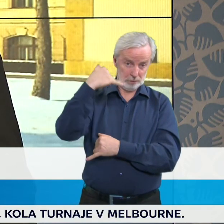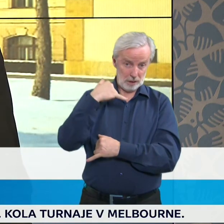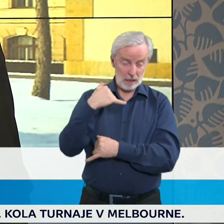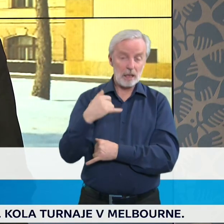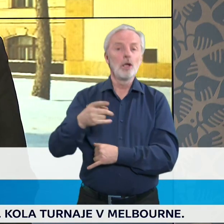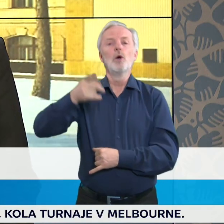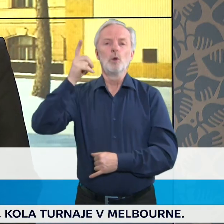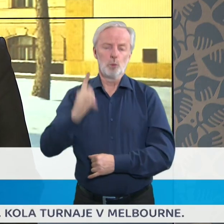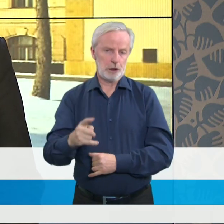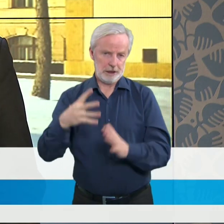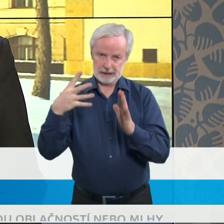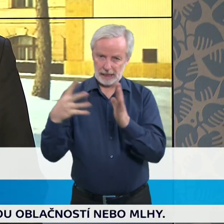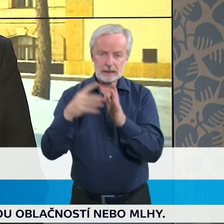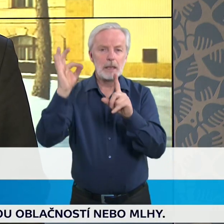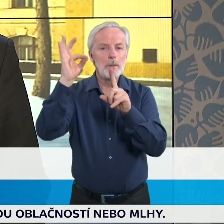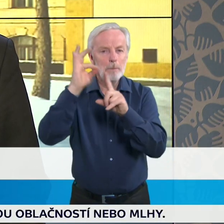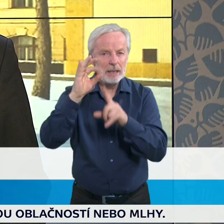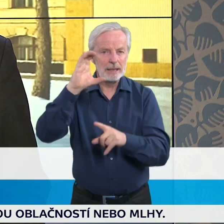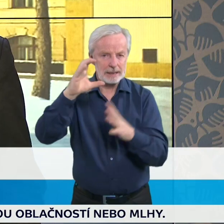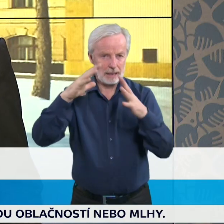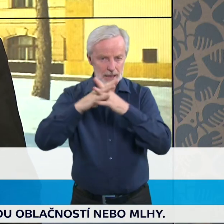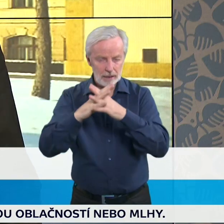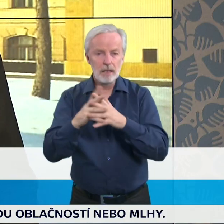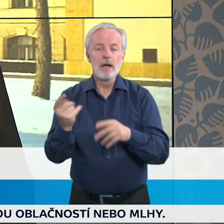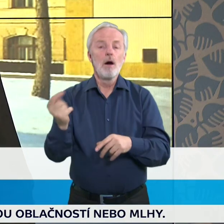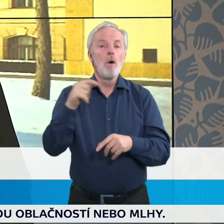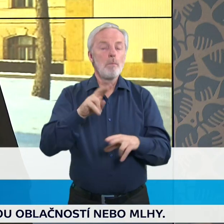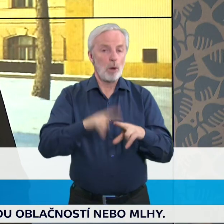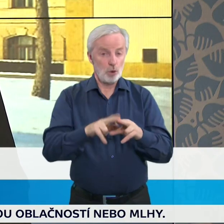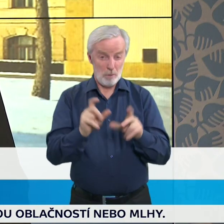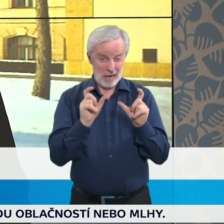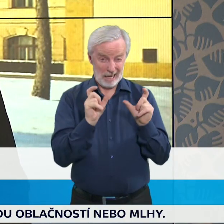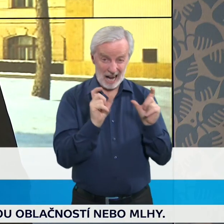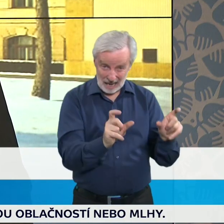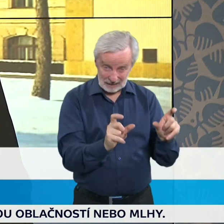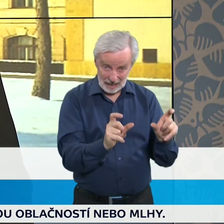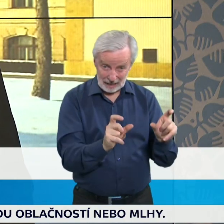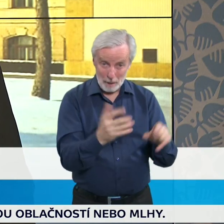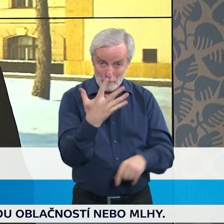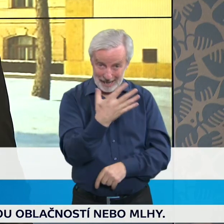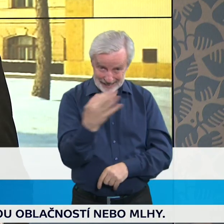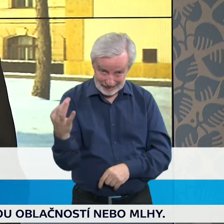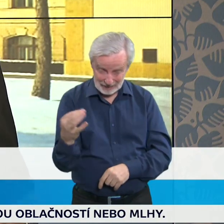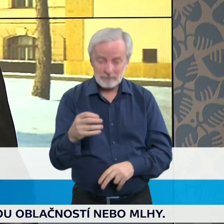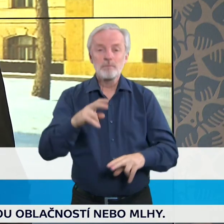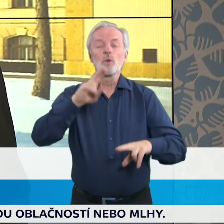test, poté karanténa a až teprve po pátém dní v karanténě si